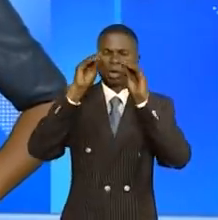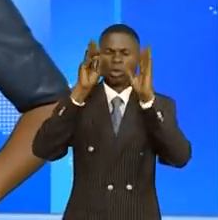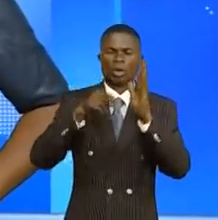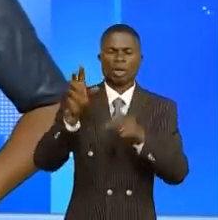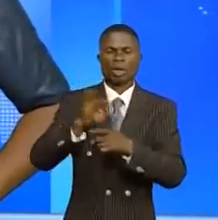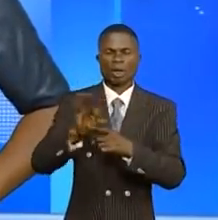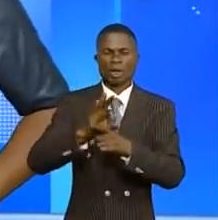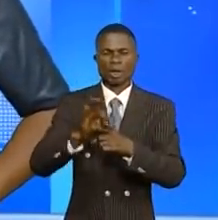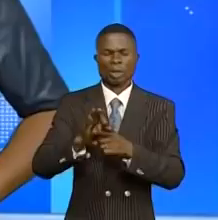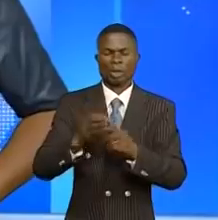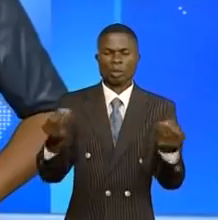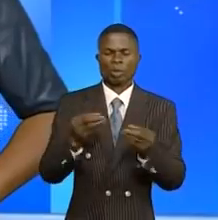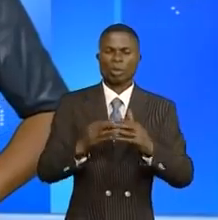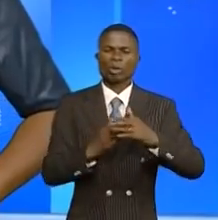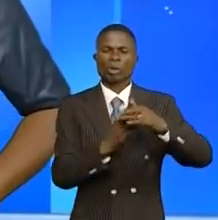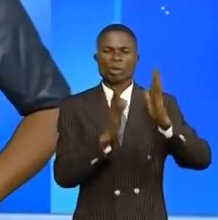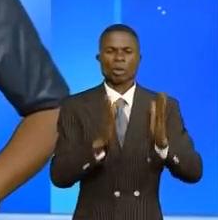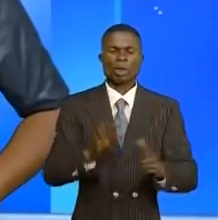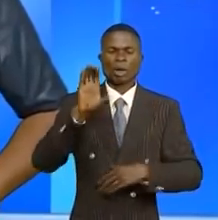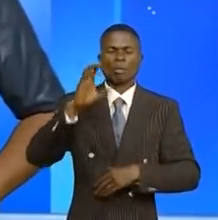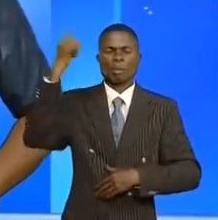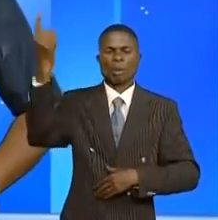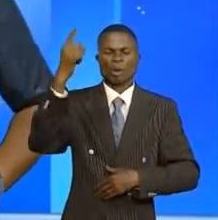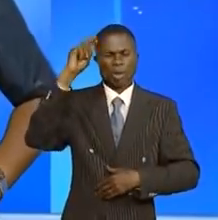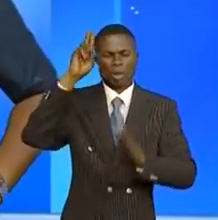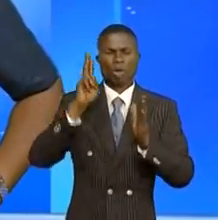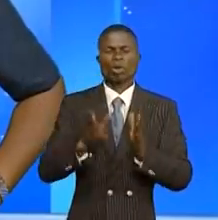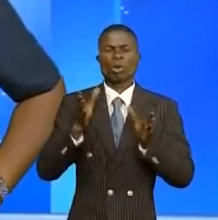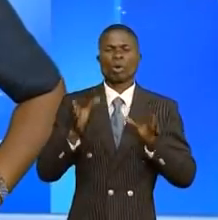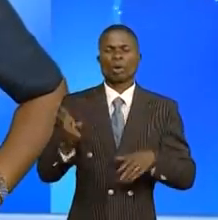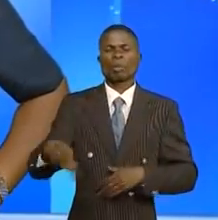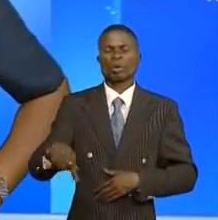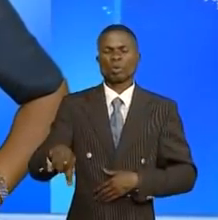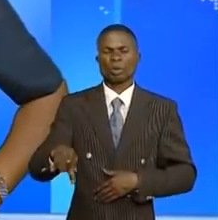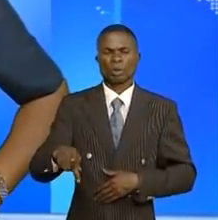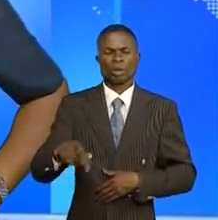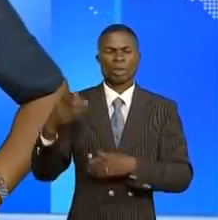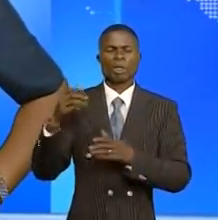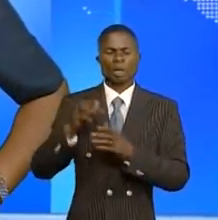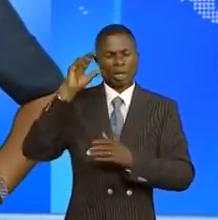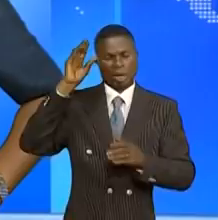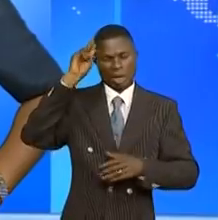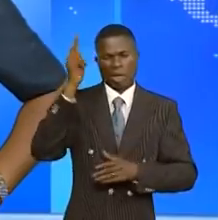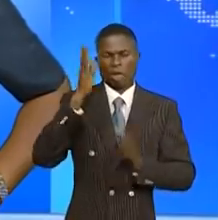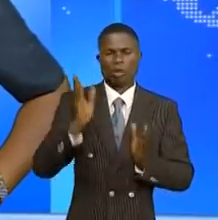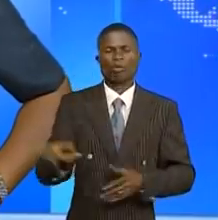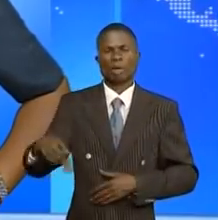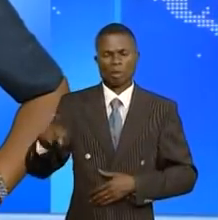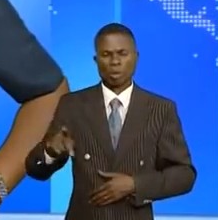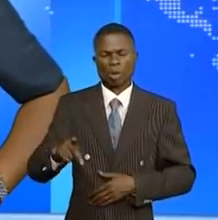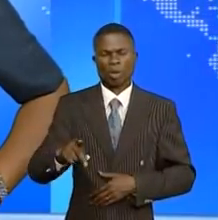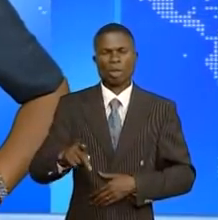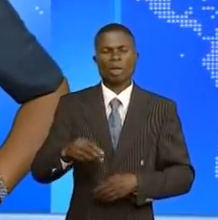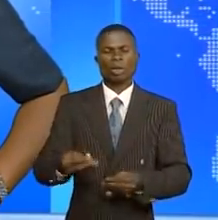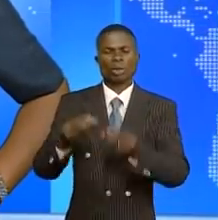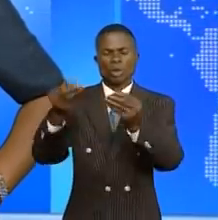formation grâce au partenariat Banque mondiale et le gouvernement provincial. Et c'est le gouverneur de cette province qui a procédé à